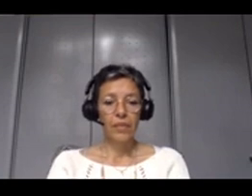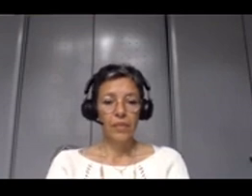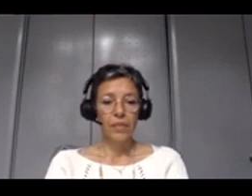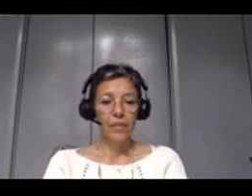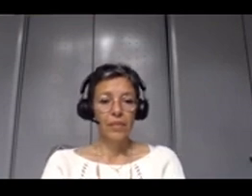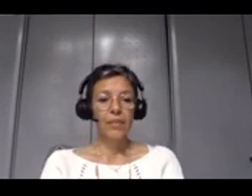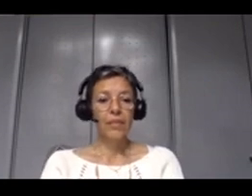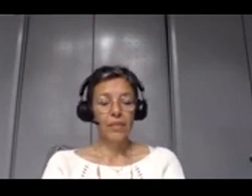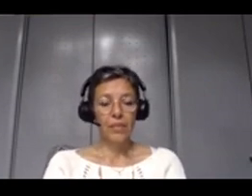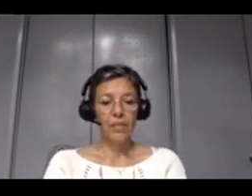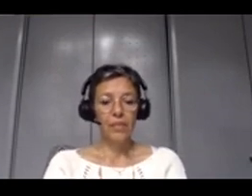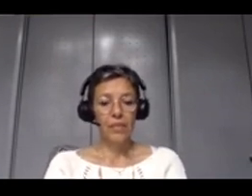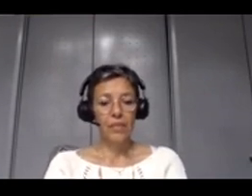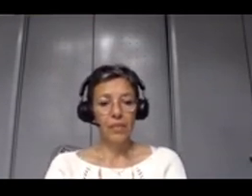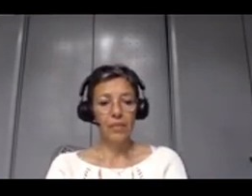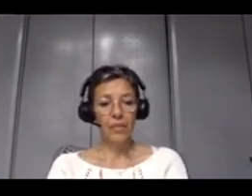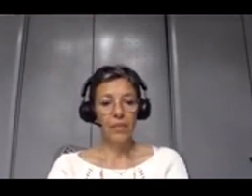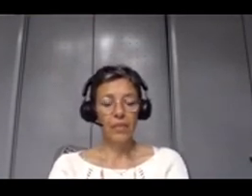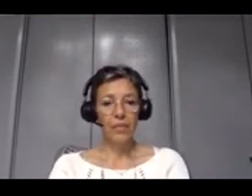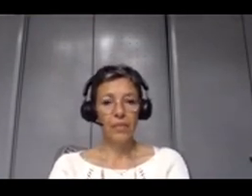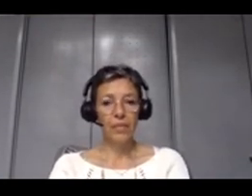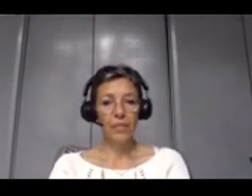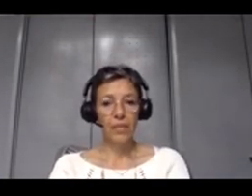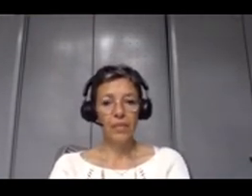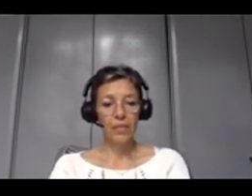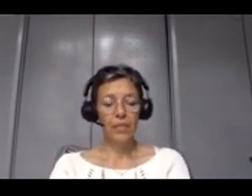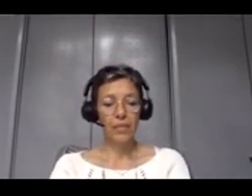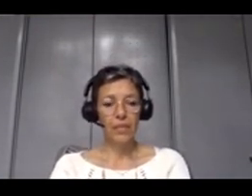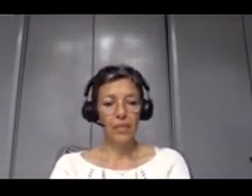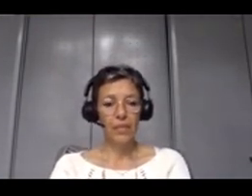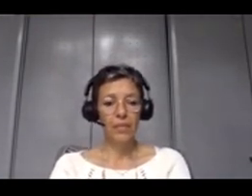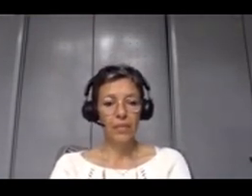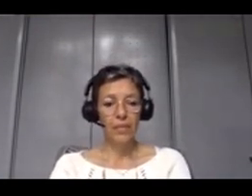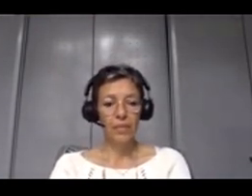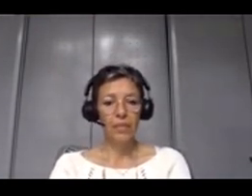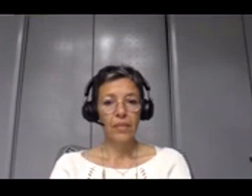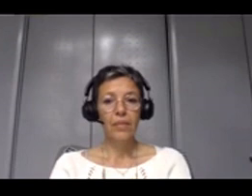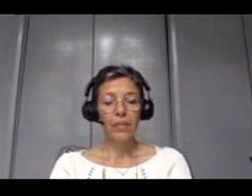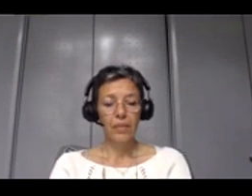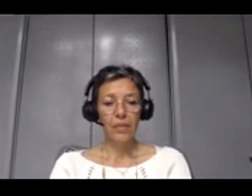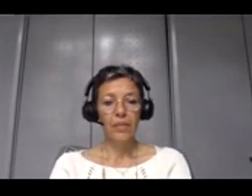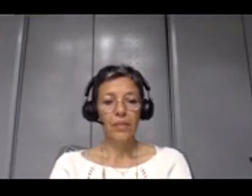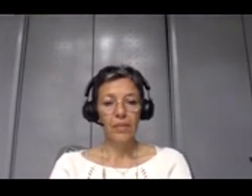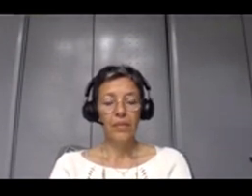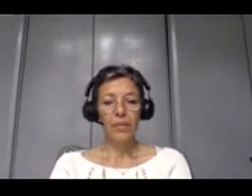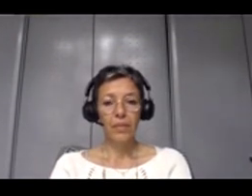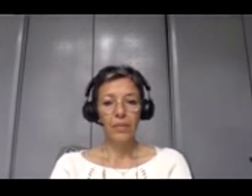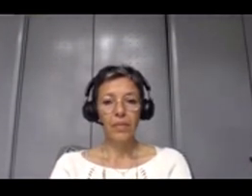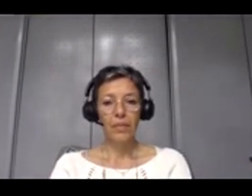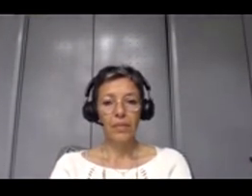accéder, si vous avez une expertise ou